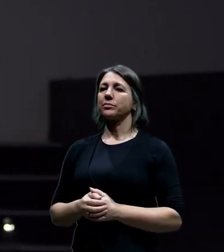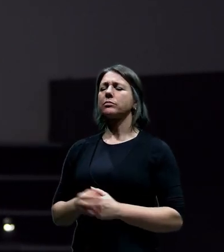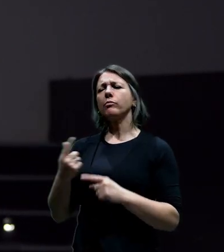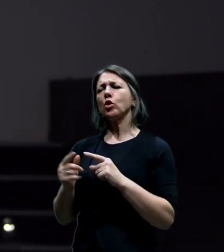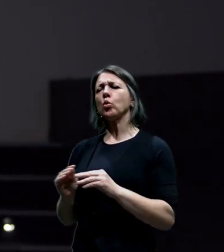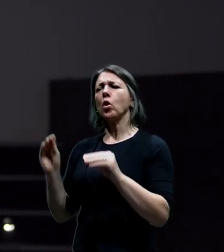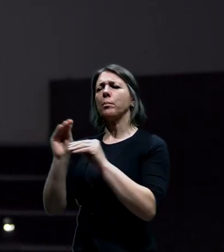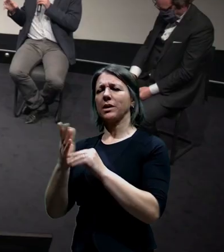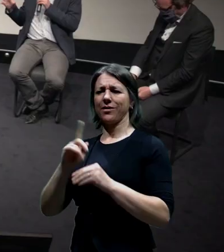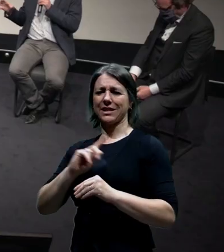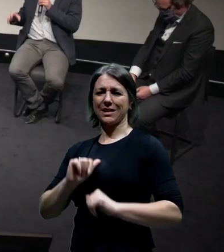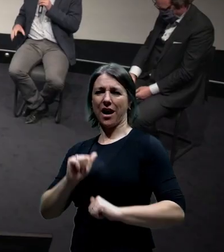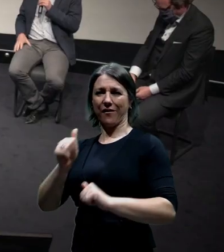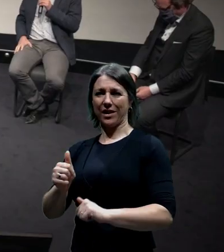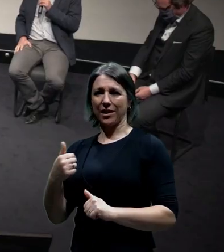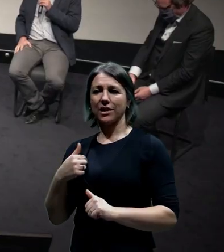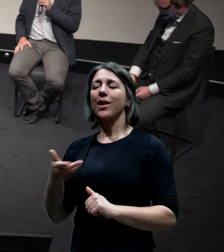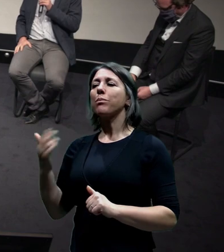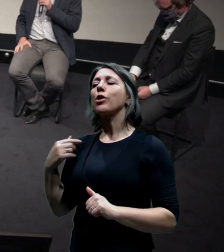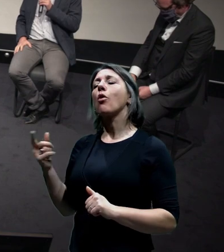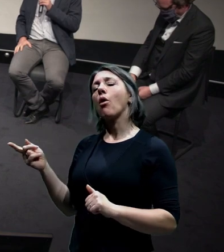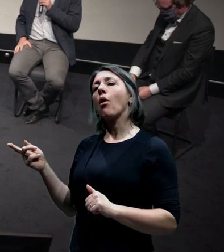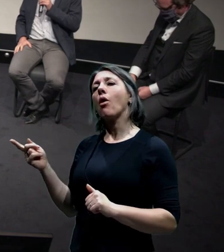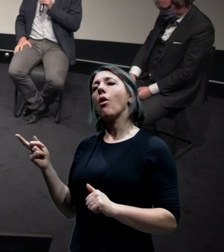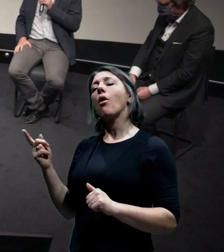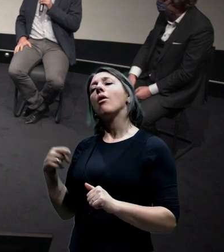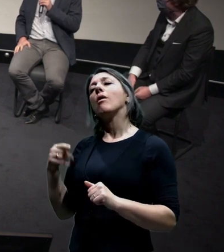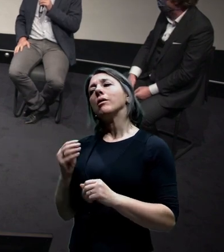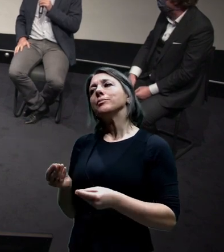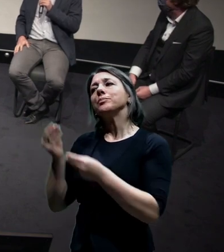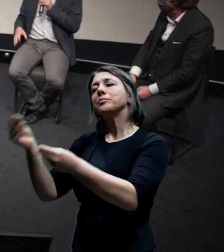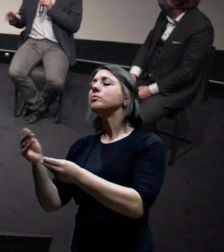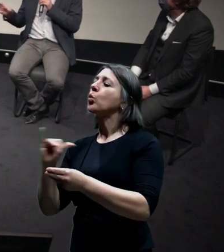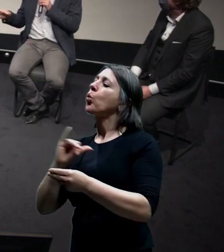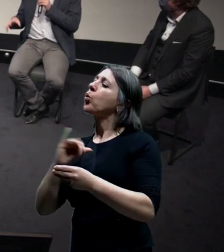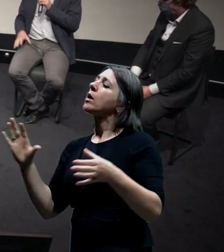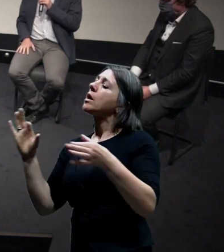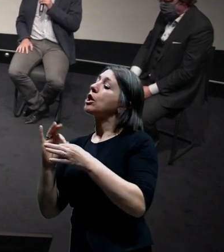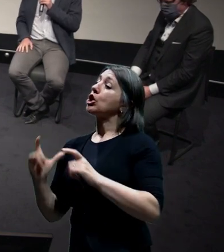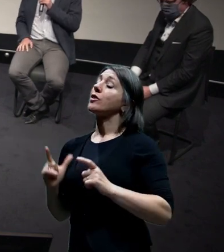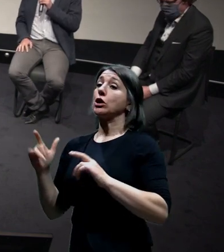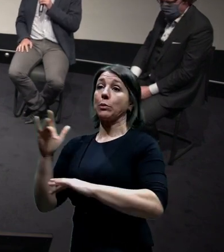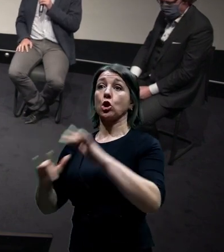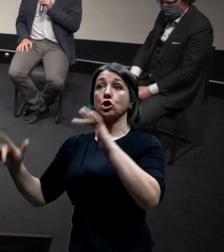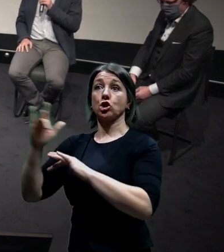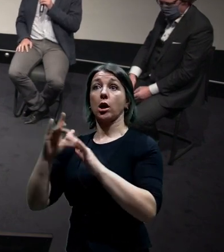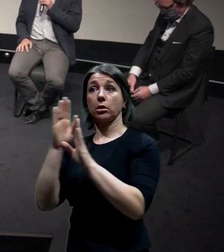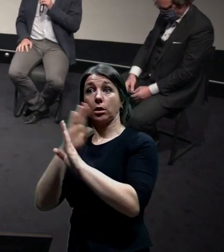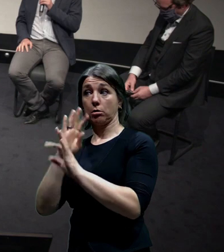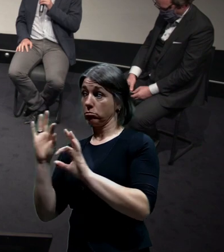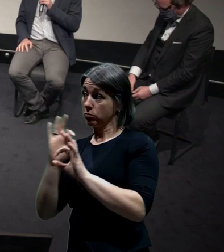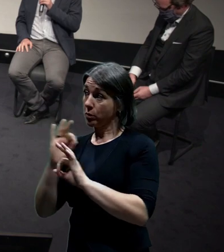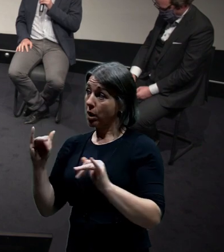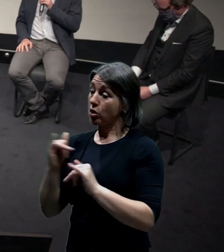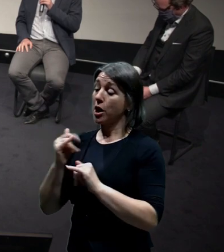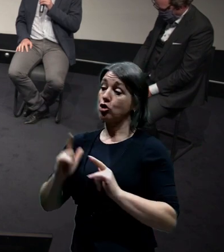Ten náš návrh, který jsme dali do toho posouzení vlivu na životním prostředí a že se to už ho někdy